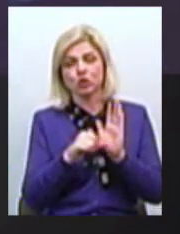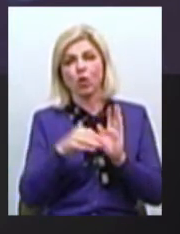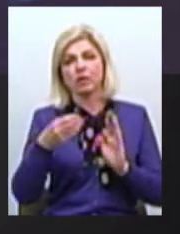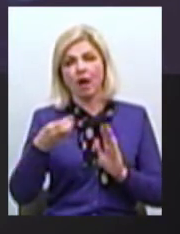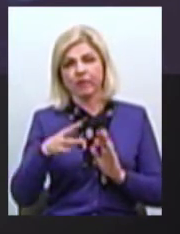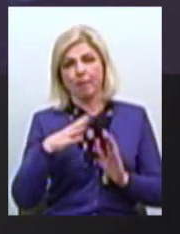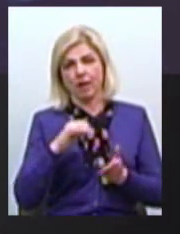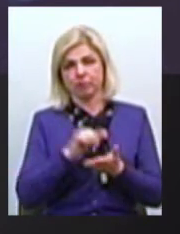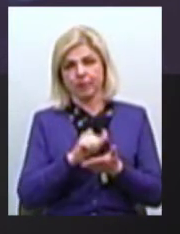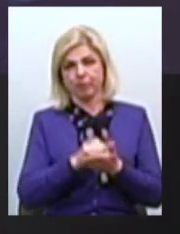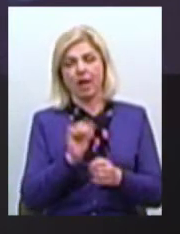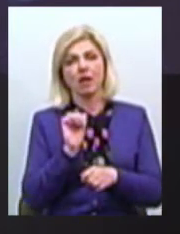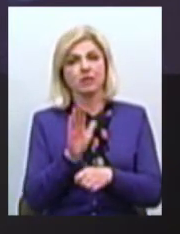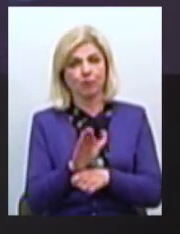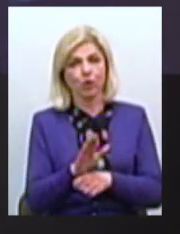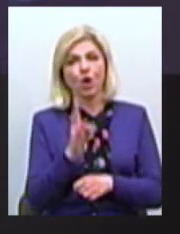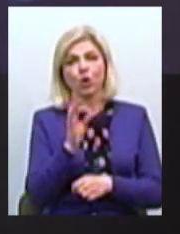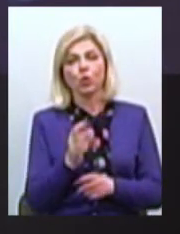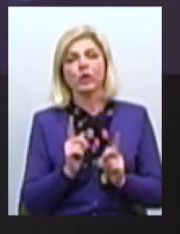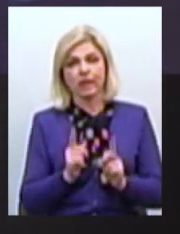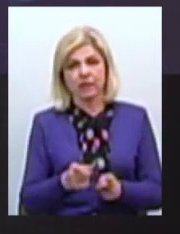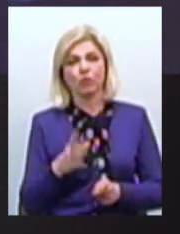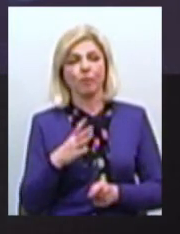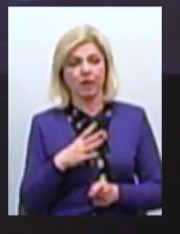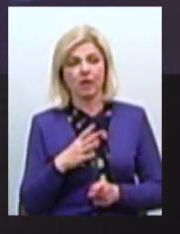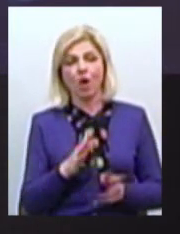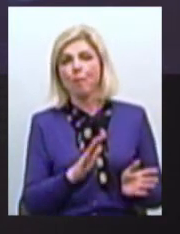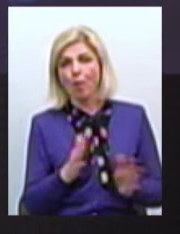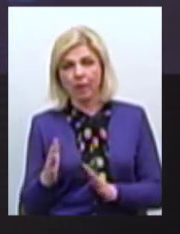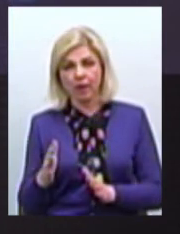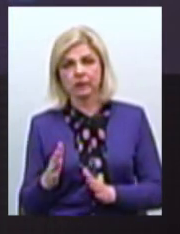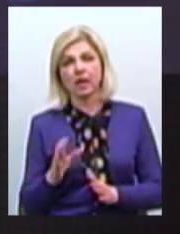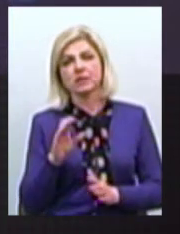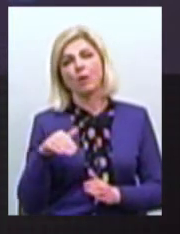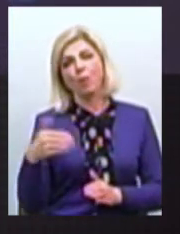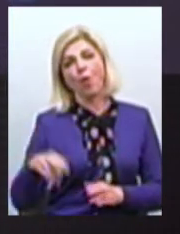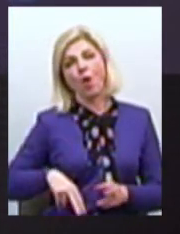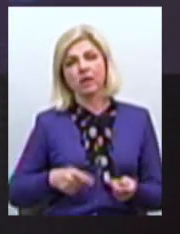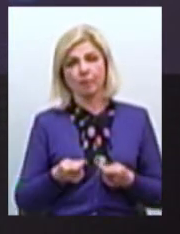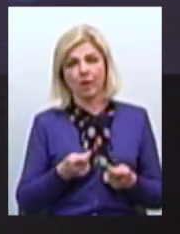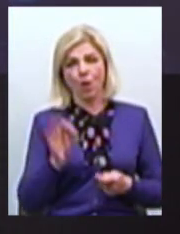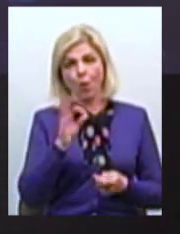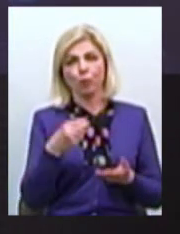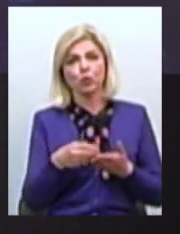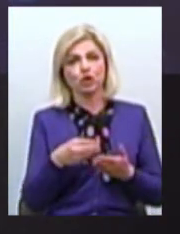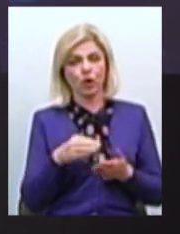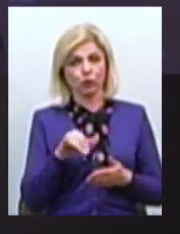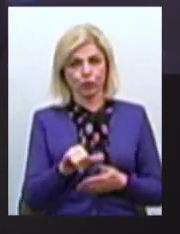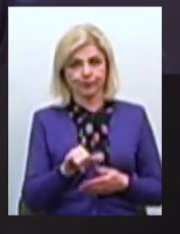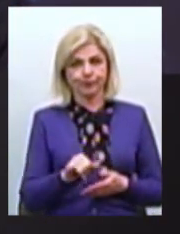розпорядження Але в той же час дійсно були моменти з боку адміністрації щодо бюджету Тому що